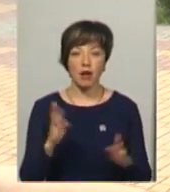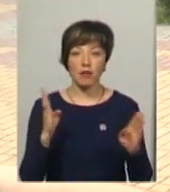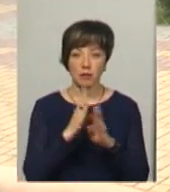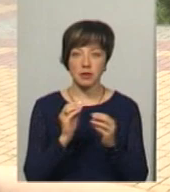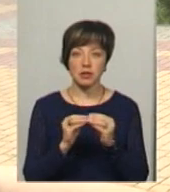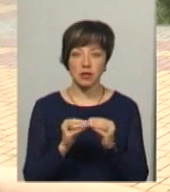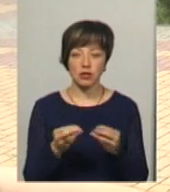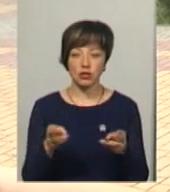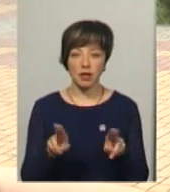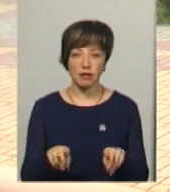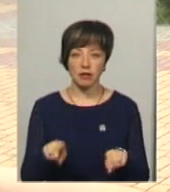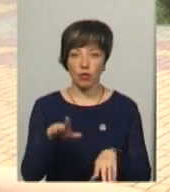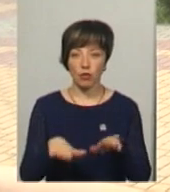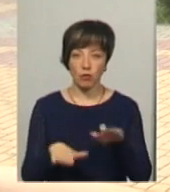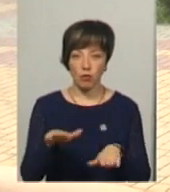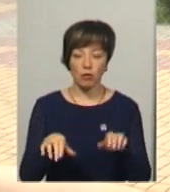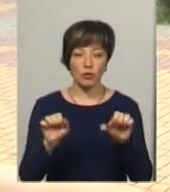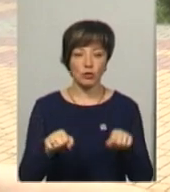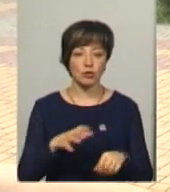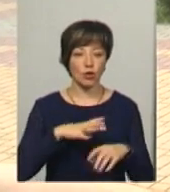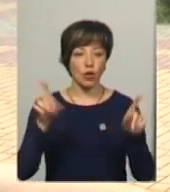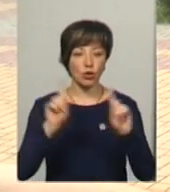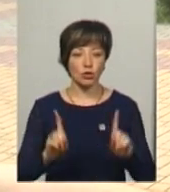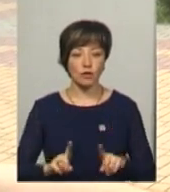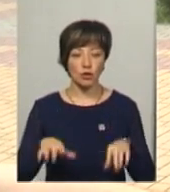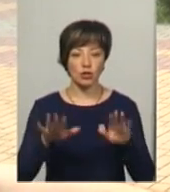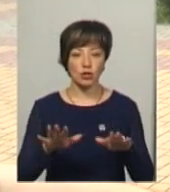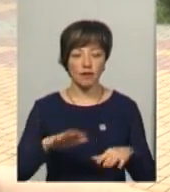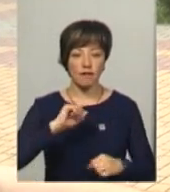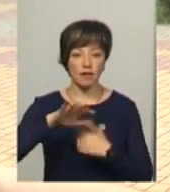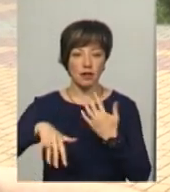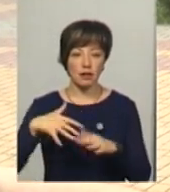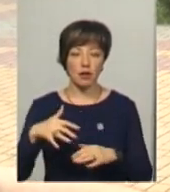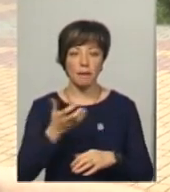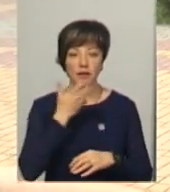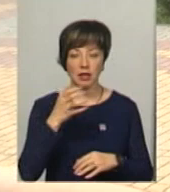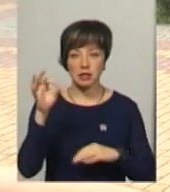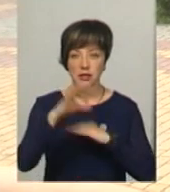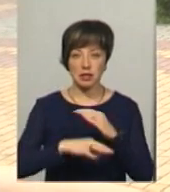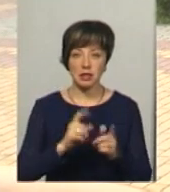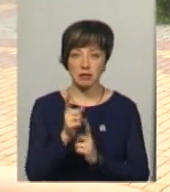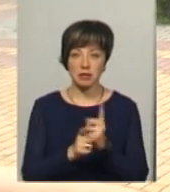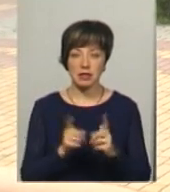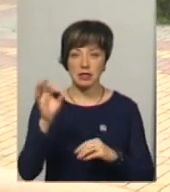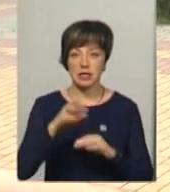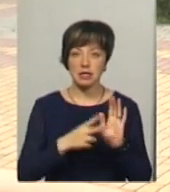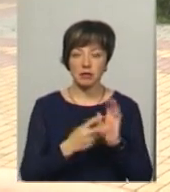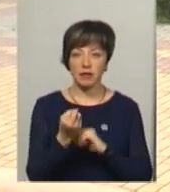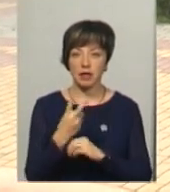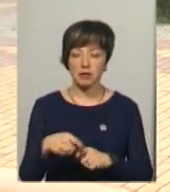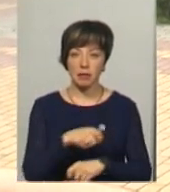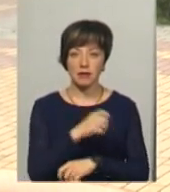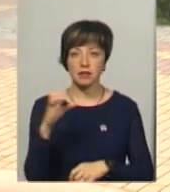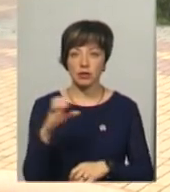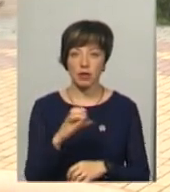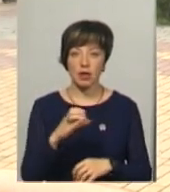залишається нестійкою. Прогнозуємо грозові дощі. Вітер південно-східний зміниться на західний. 7-12 метрів за секунду,